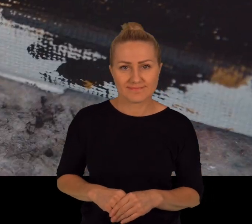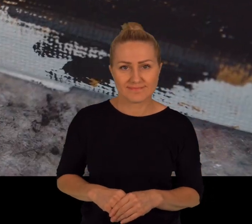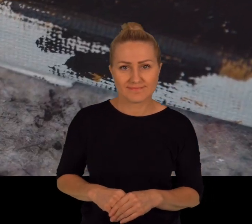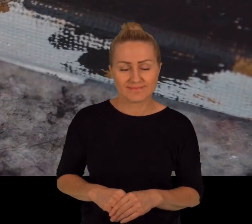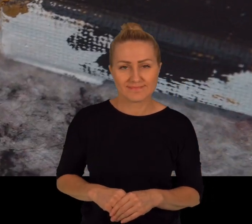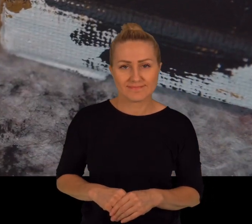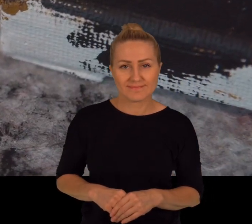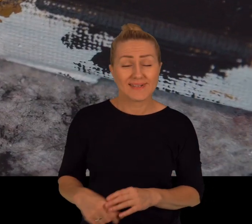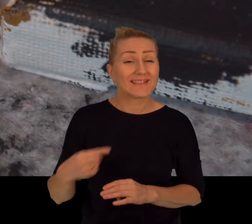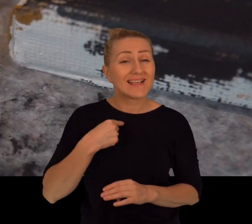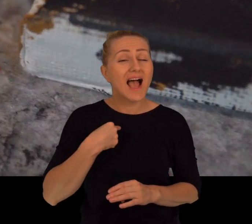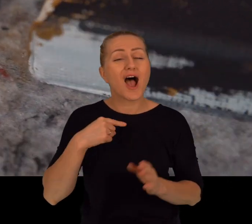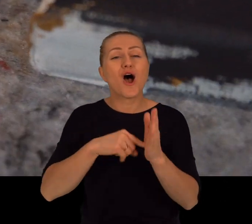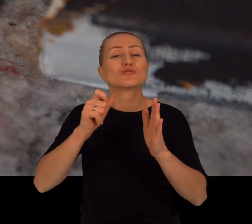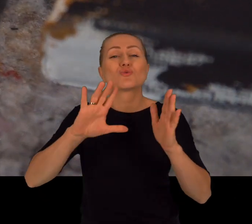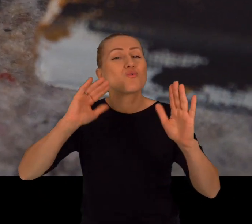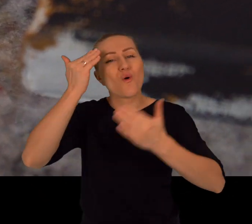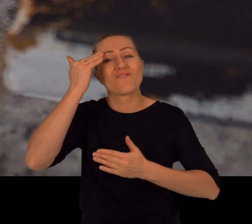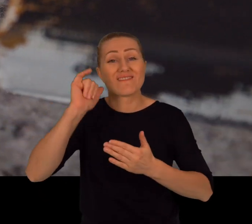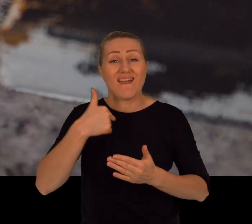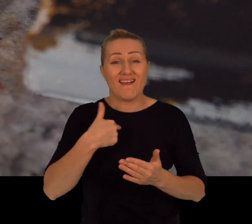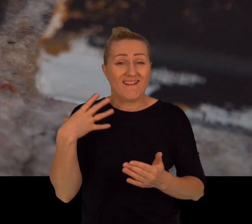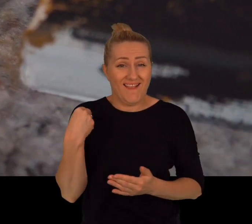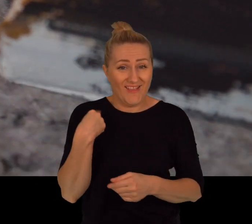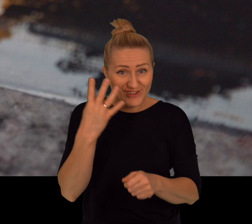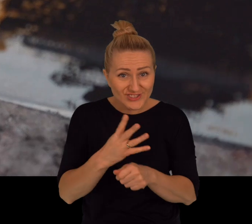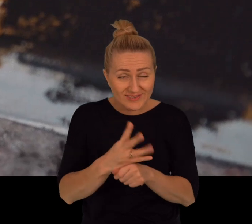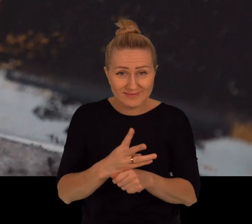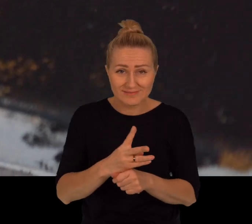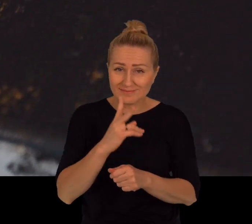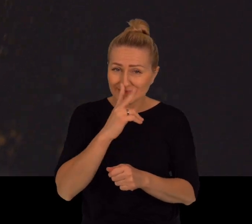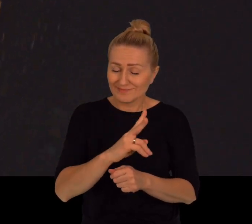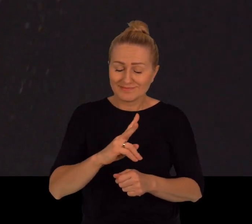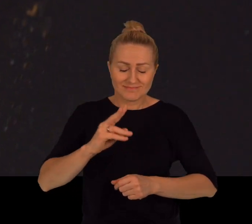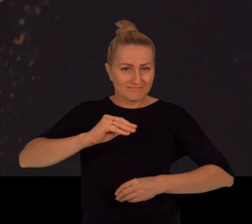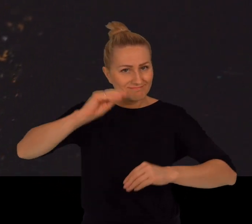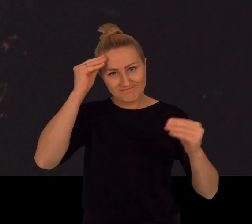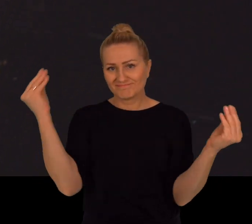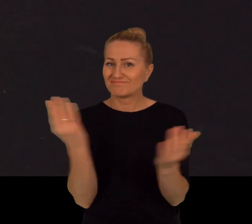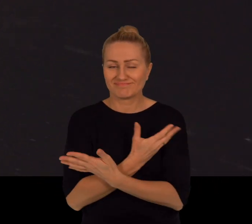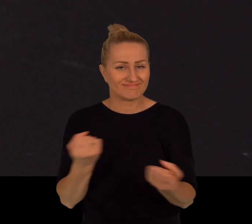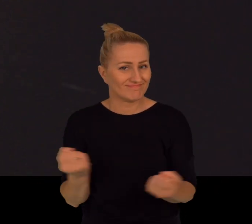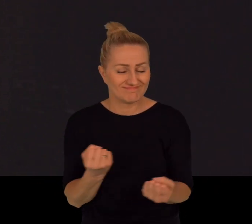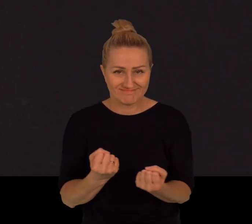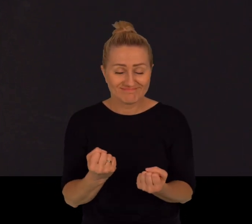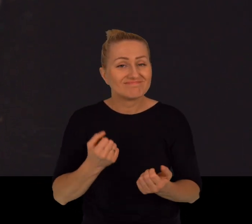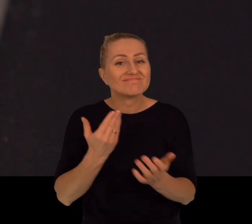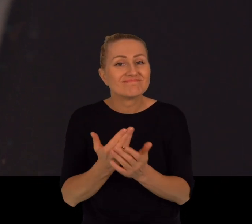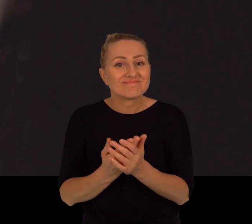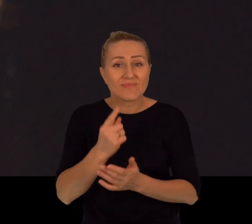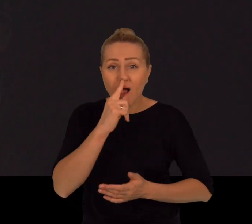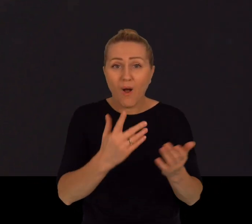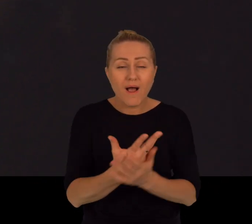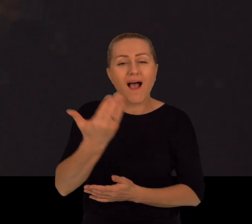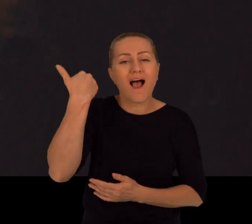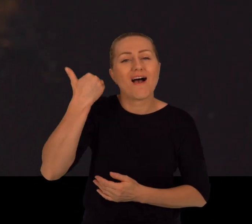To, co dowiedziałam się w wieku czterdziestu lat, przeszło moje najśmielsze oczekiwania. Okazało